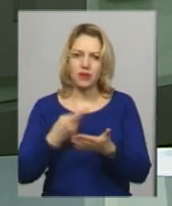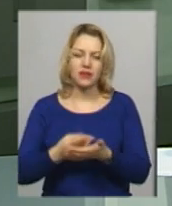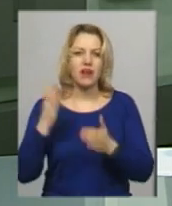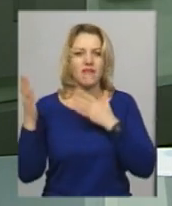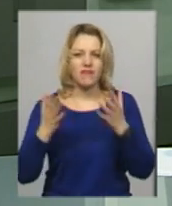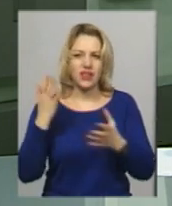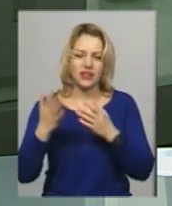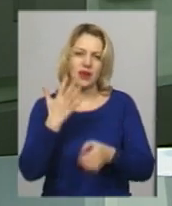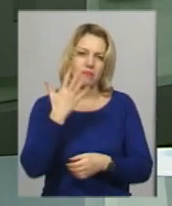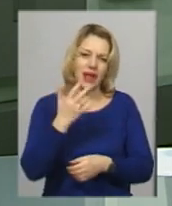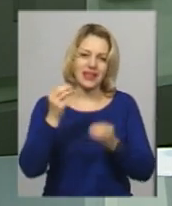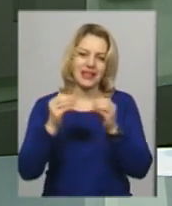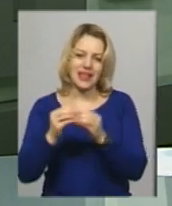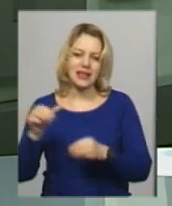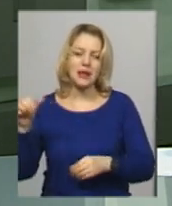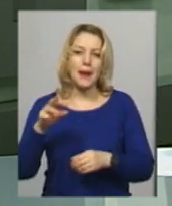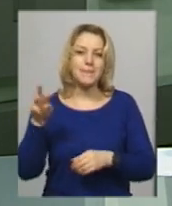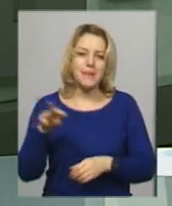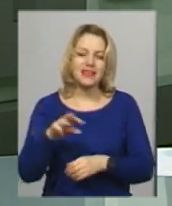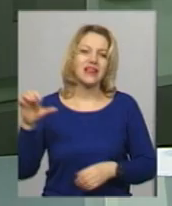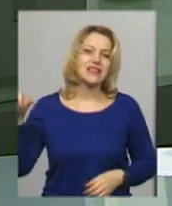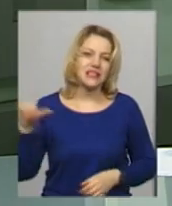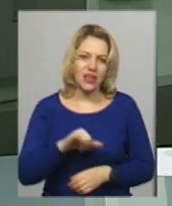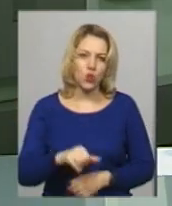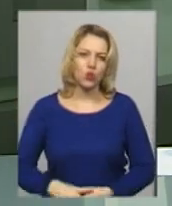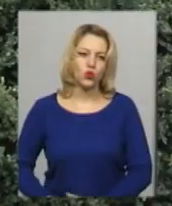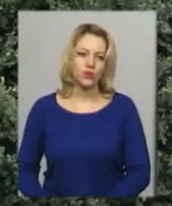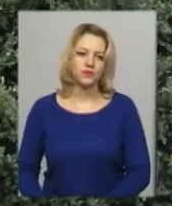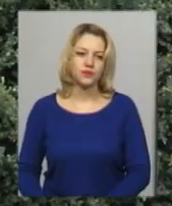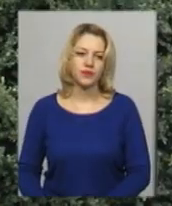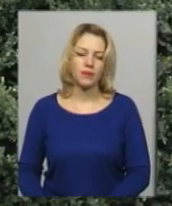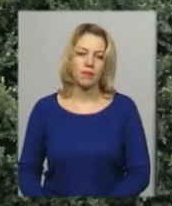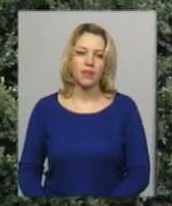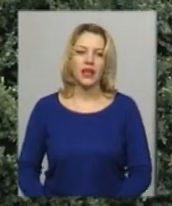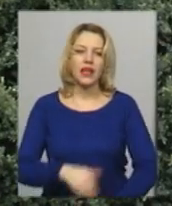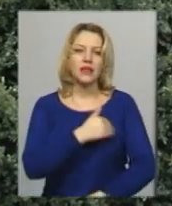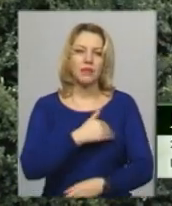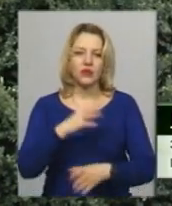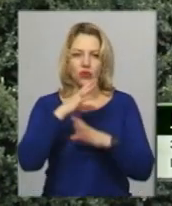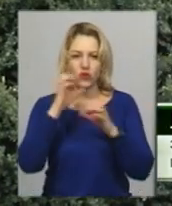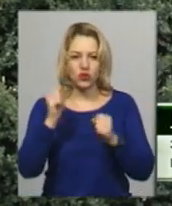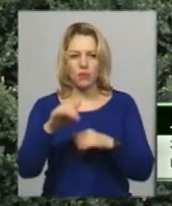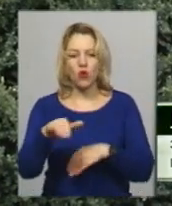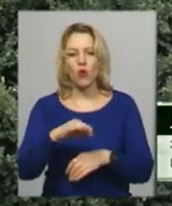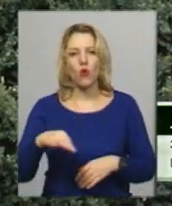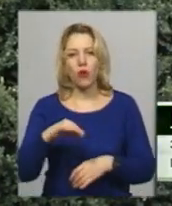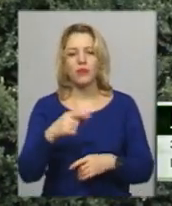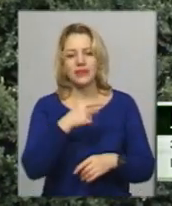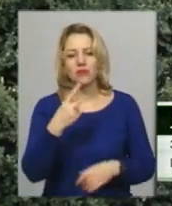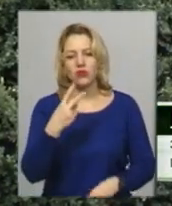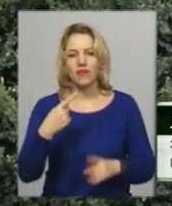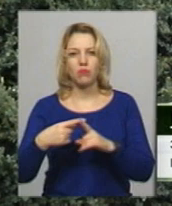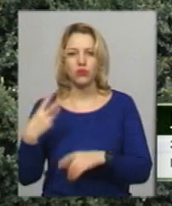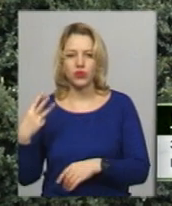-10 метрів за секунду, повідомляє Люся Ковалишина. Температура вночі по області мінус 2, плюс 3, в